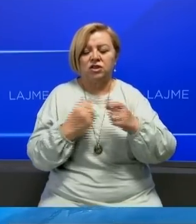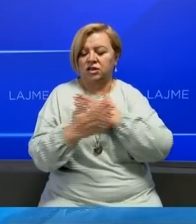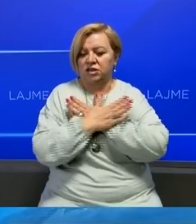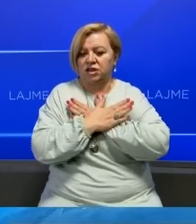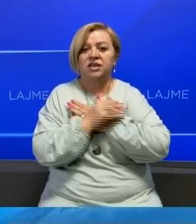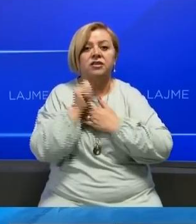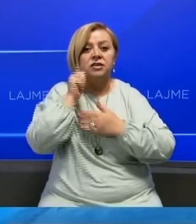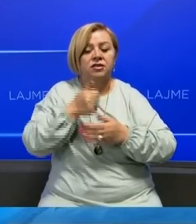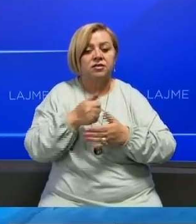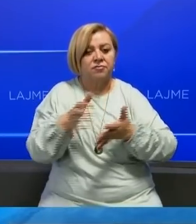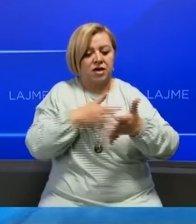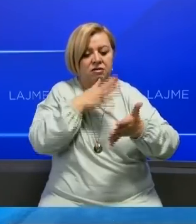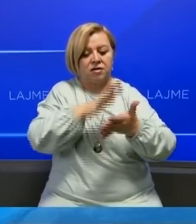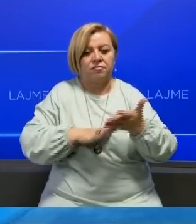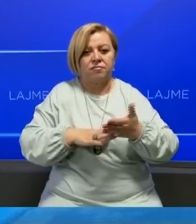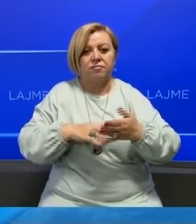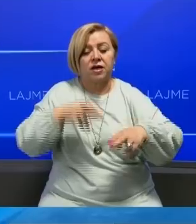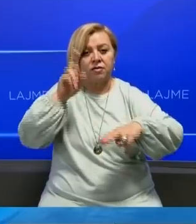Muzikë